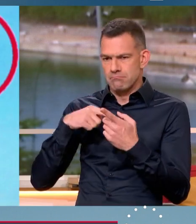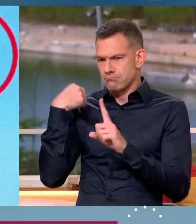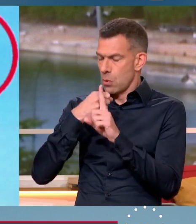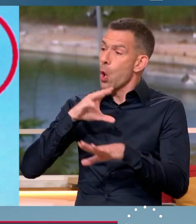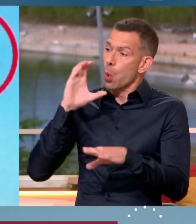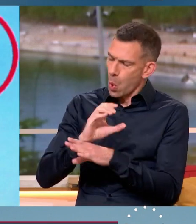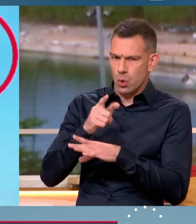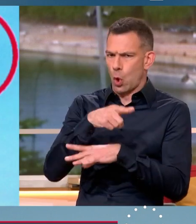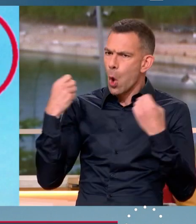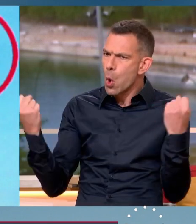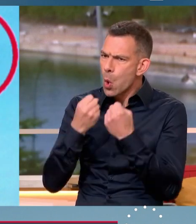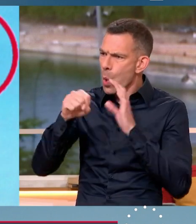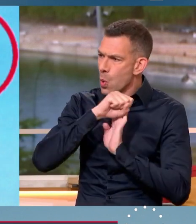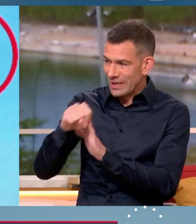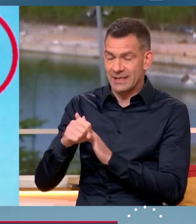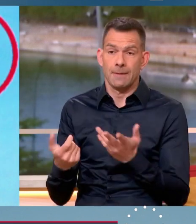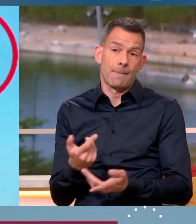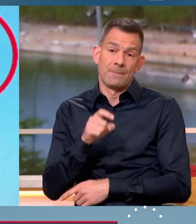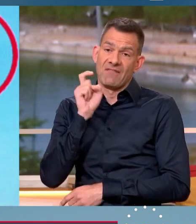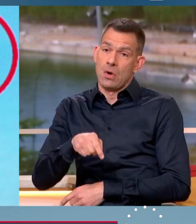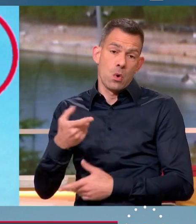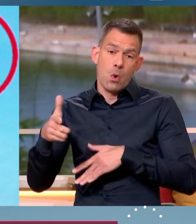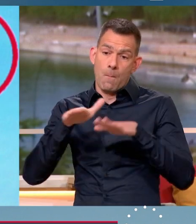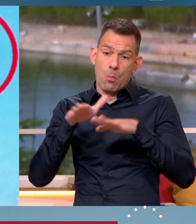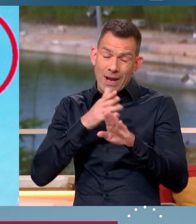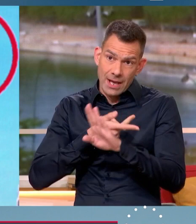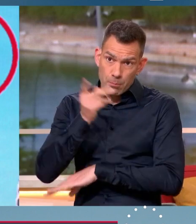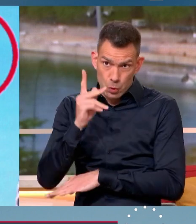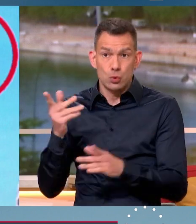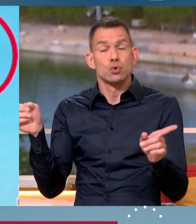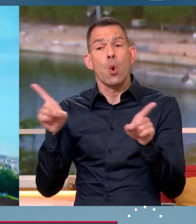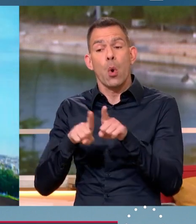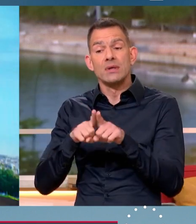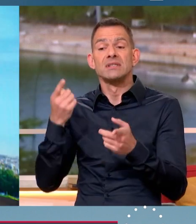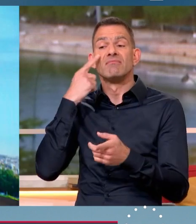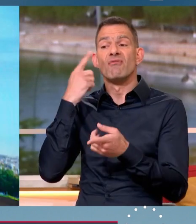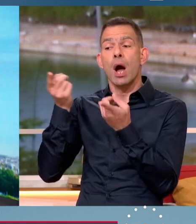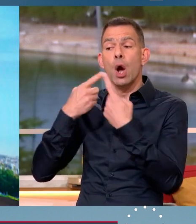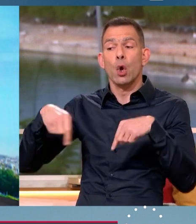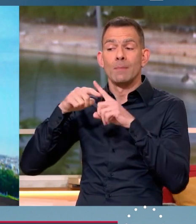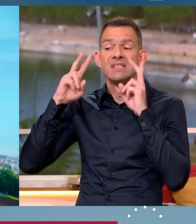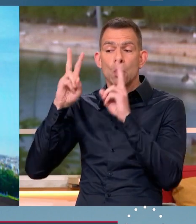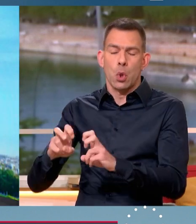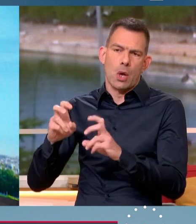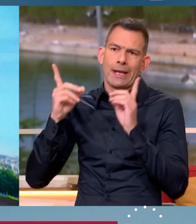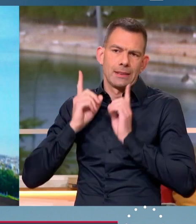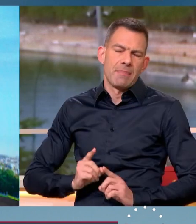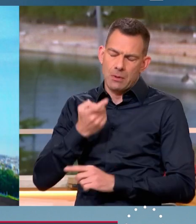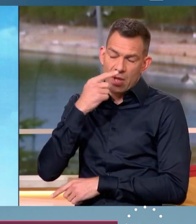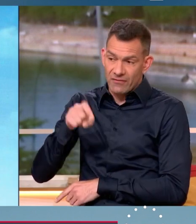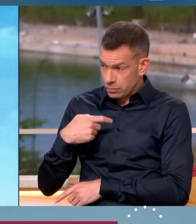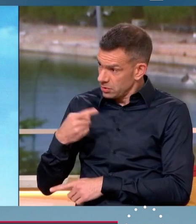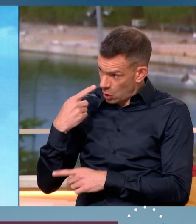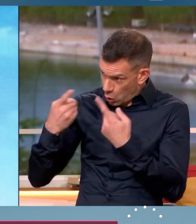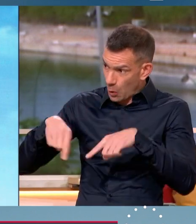naturellement plus de moyens. Il y a aussi, et sans doute, et c'est à une commission d'enquête parlementaire je pense, qui doit travailler là Il faut une commission